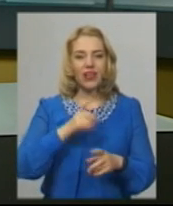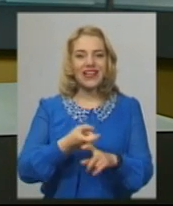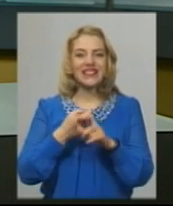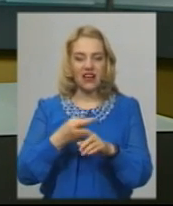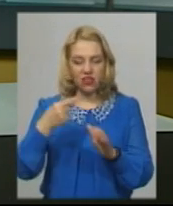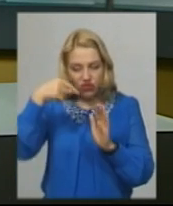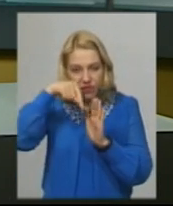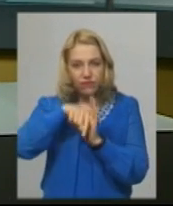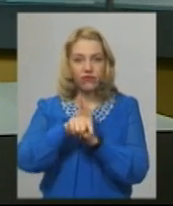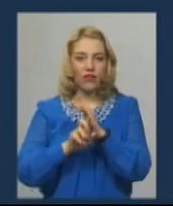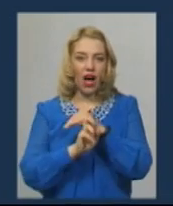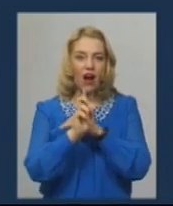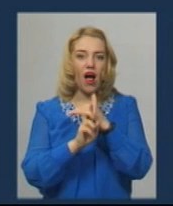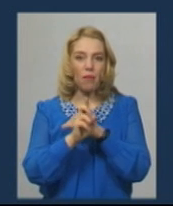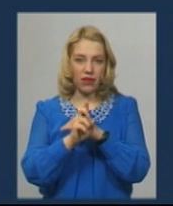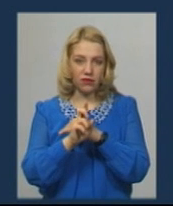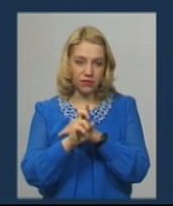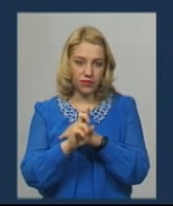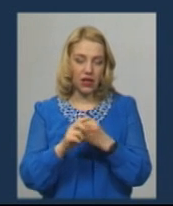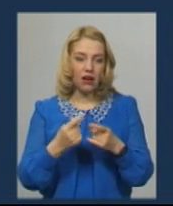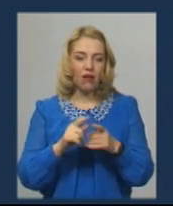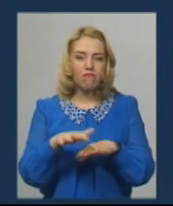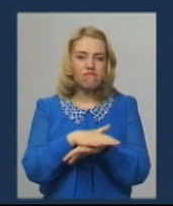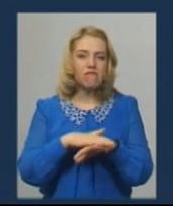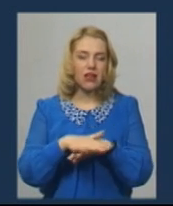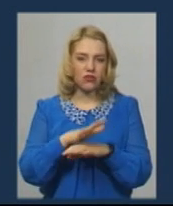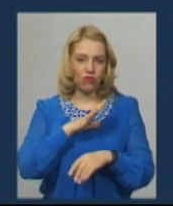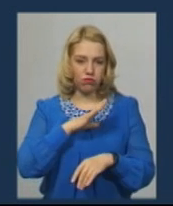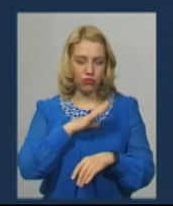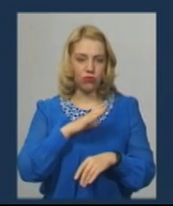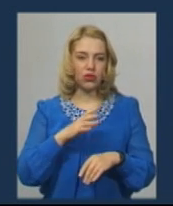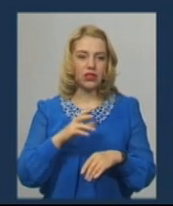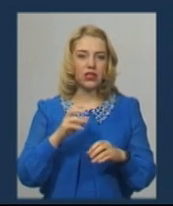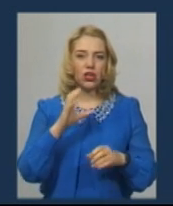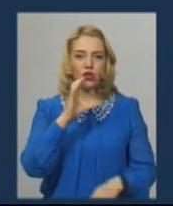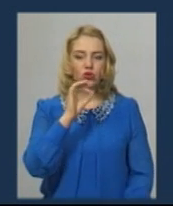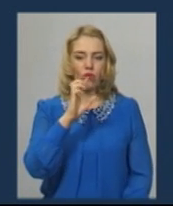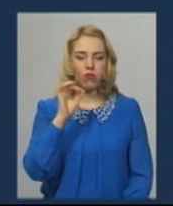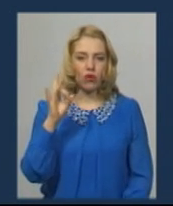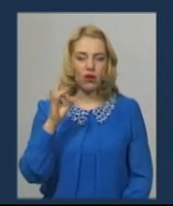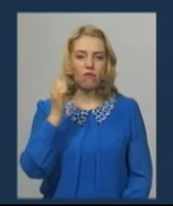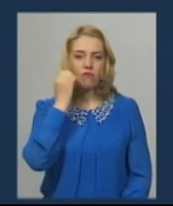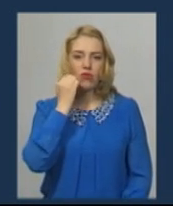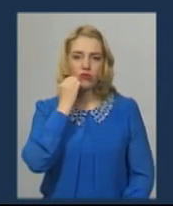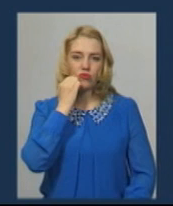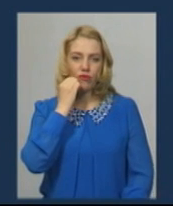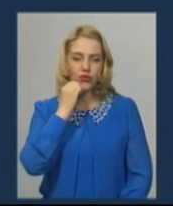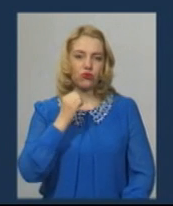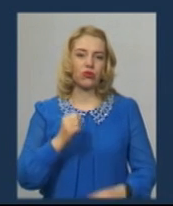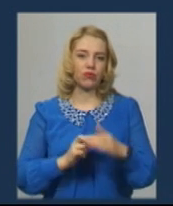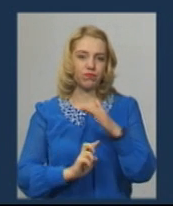саме у храмі. Наверно, було масове зібрання у соборі Московського патріархату і саме там,